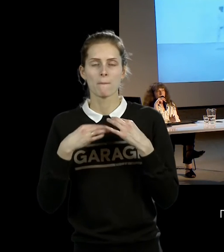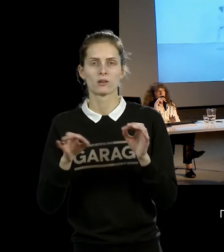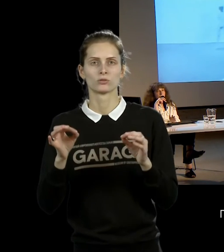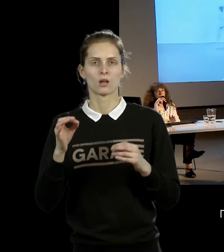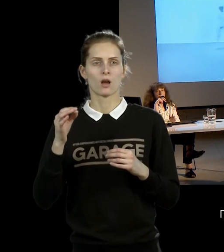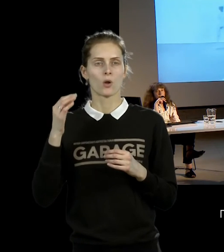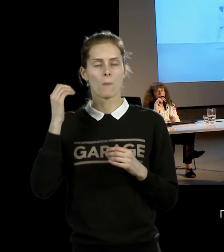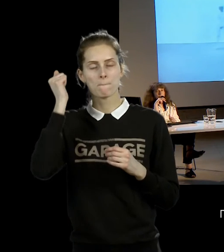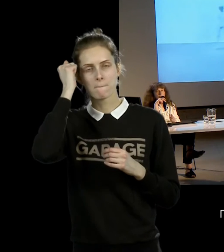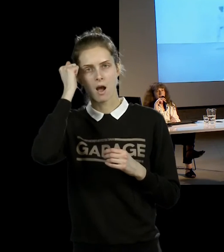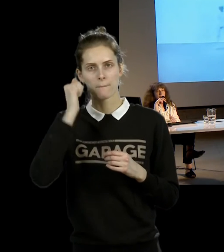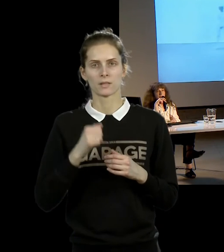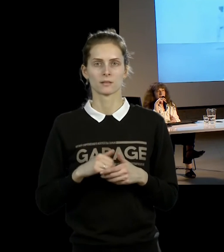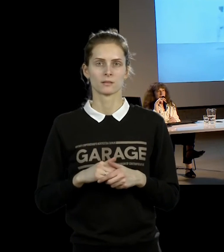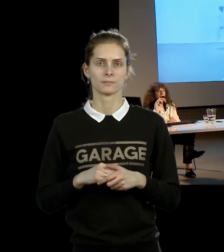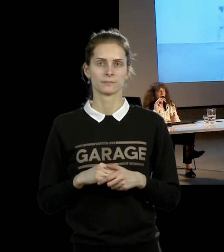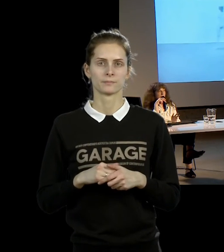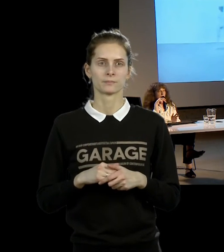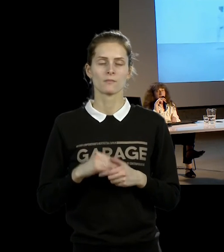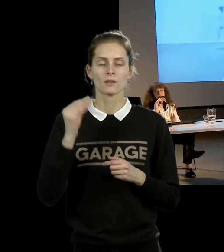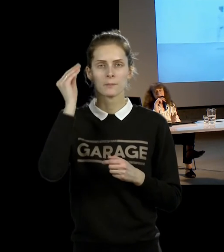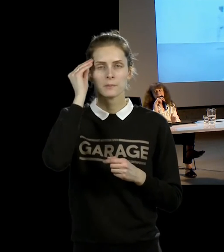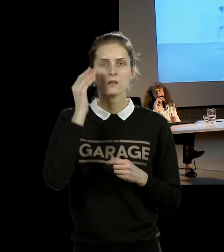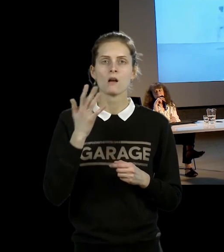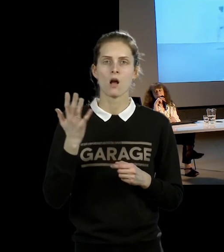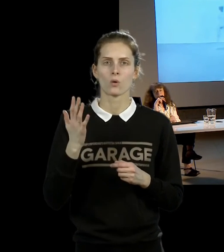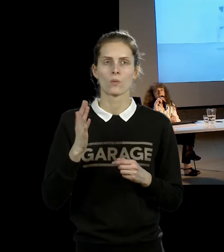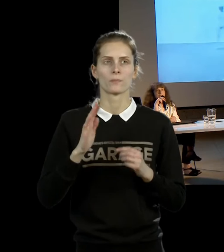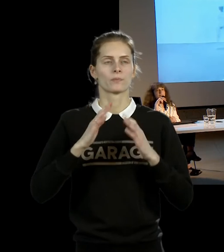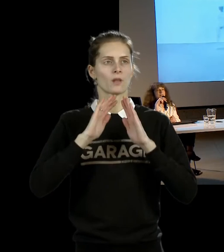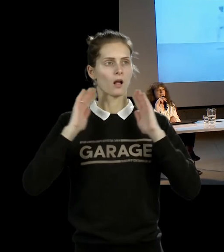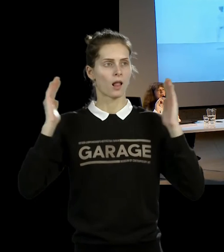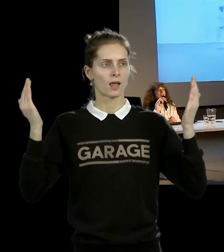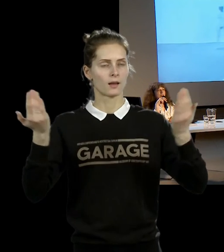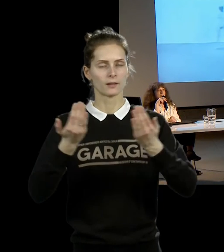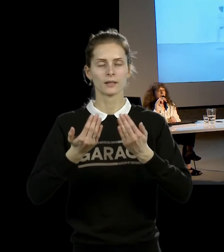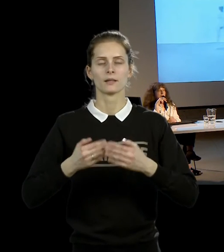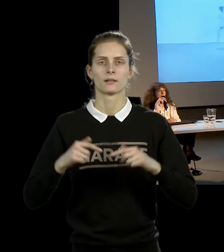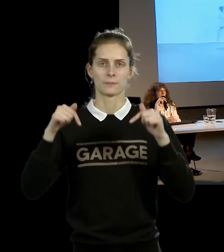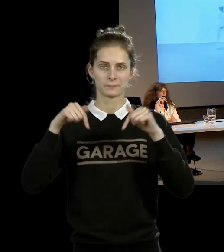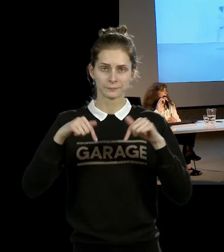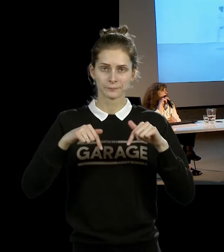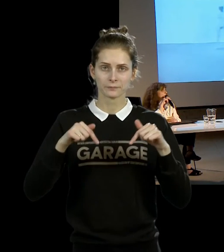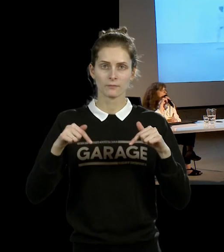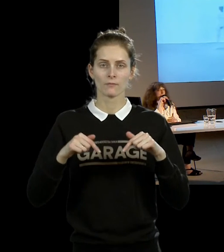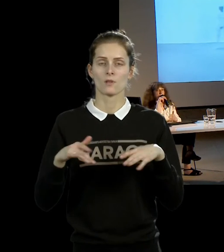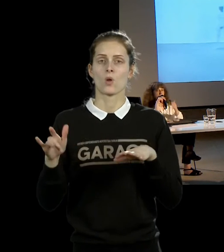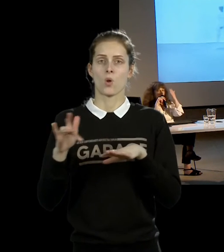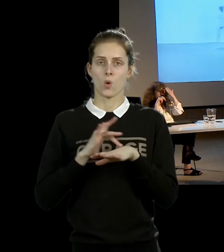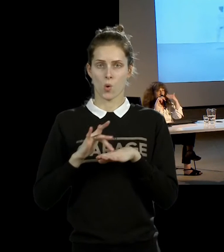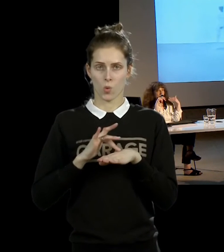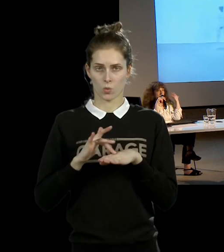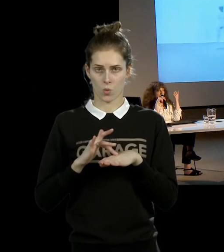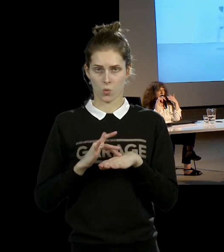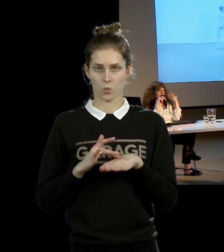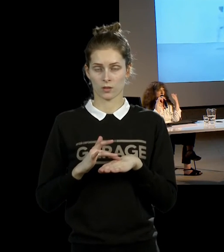Перформанс заключался в том, что она опять-таки выставочена в пространстве, в пространстве галереи, обнаженная, с закрытым